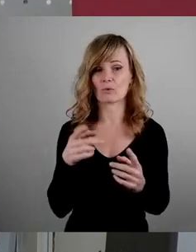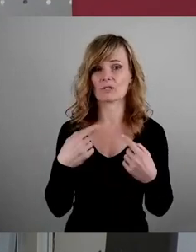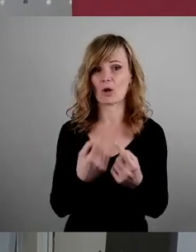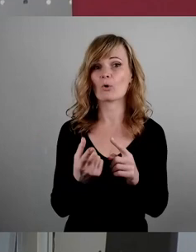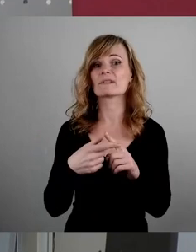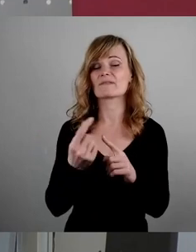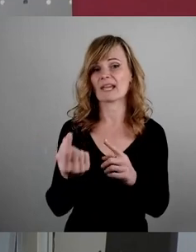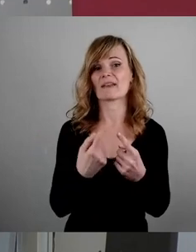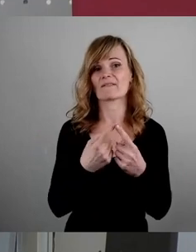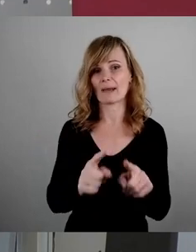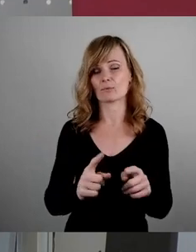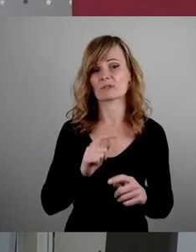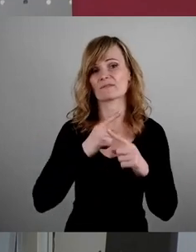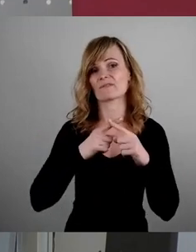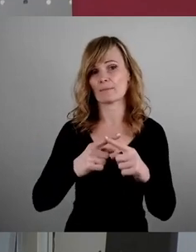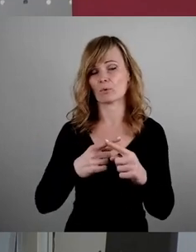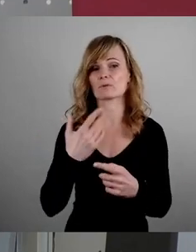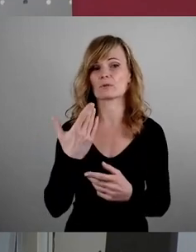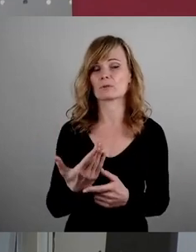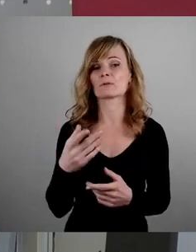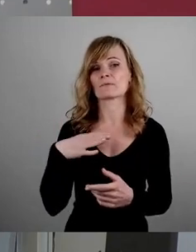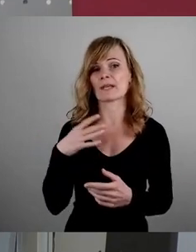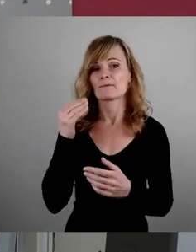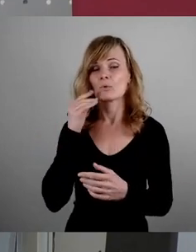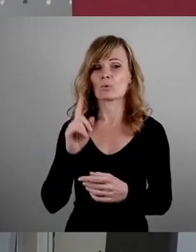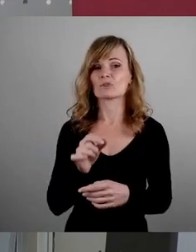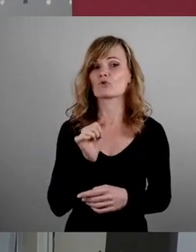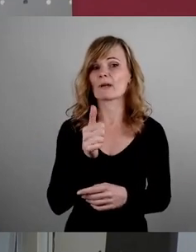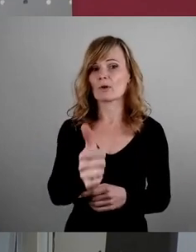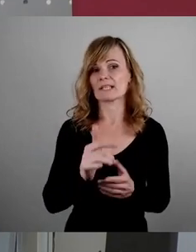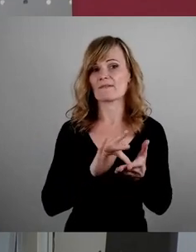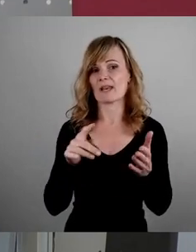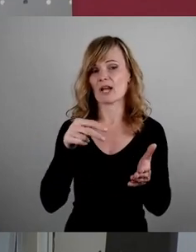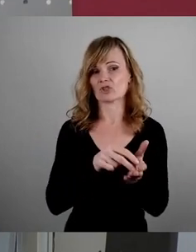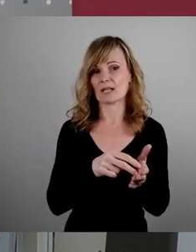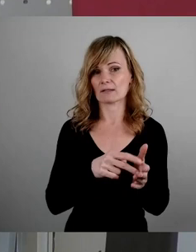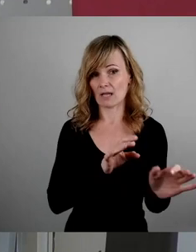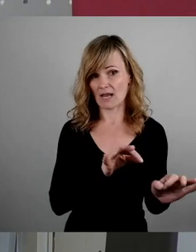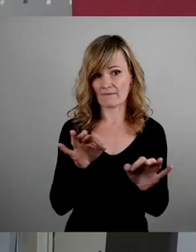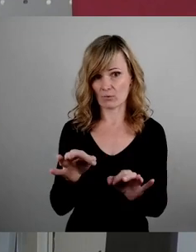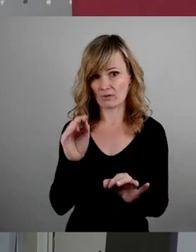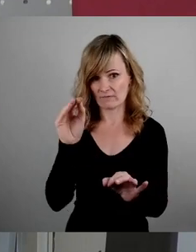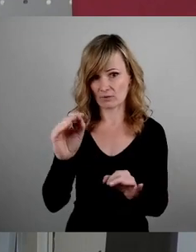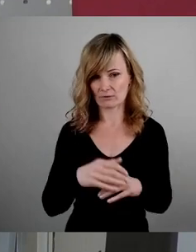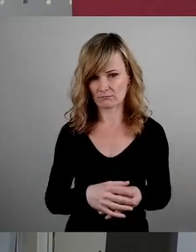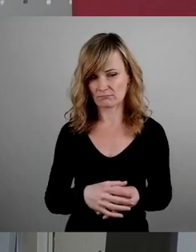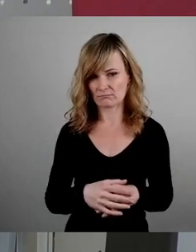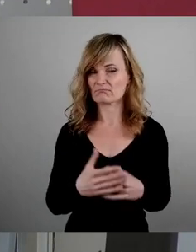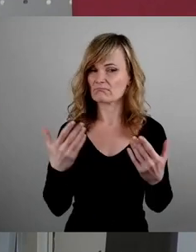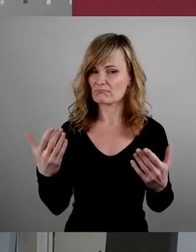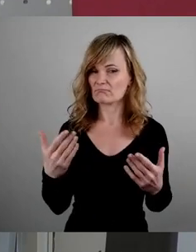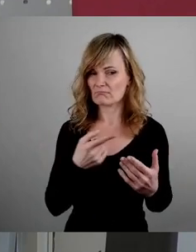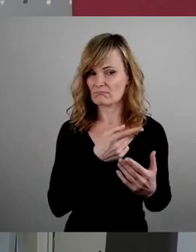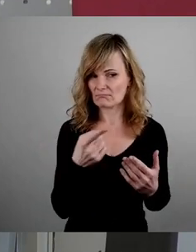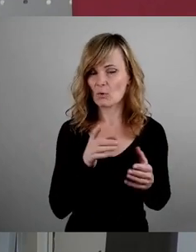für Ferienwohnungen und für spekulativen Leerstand einführen wird und die Erfahrungen aus anderen Kommunen zeigen, die sowas schon länger